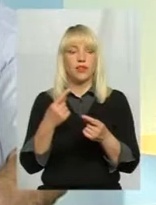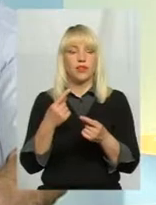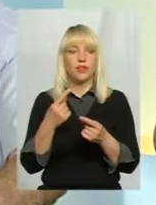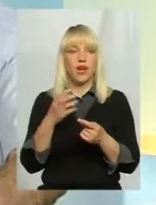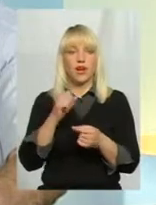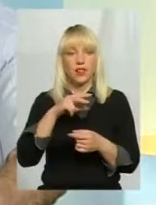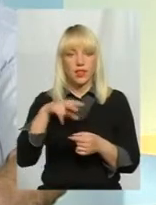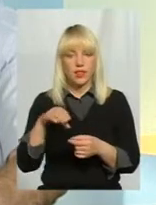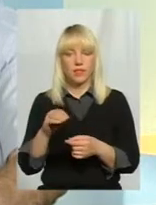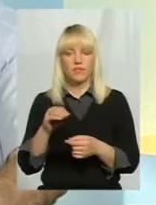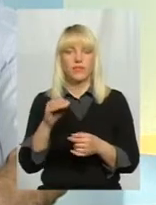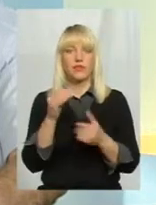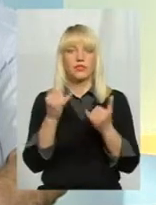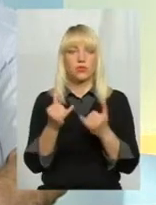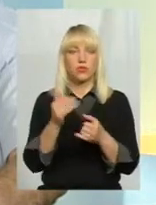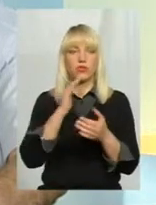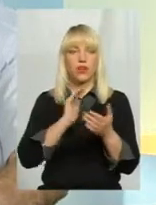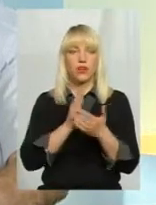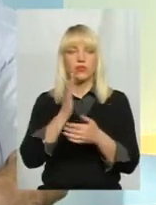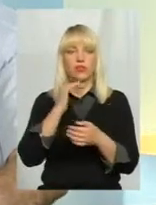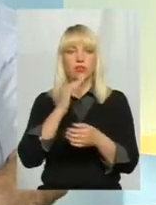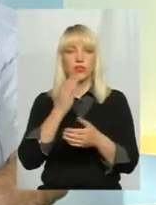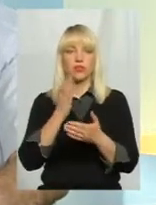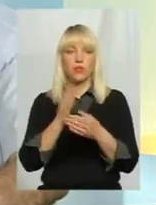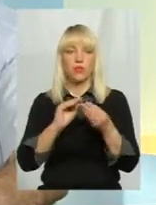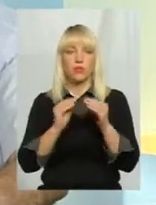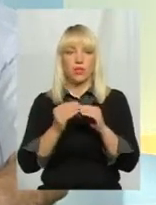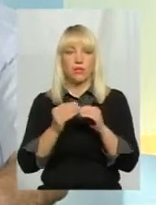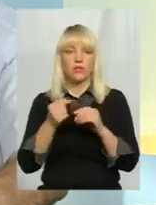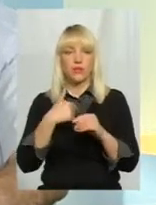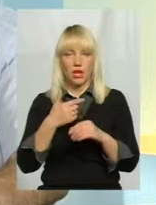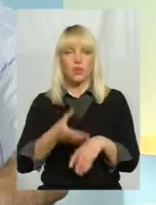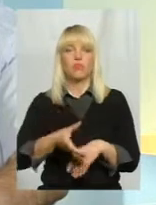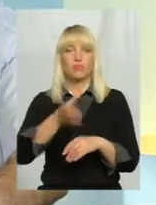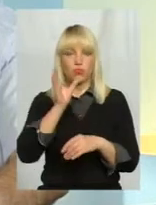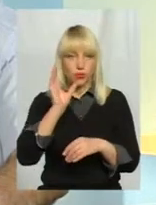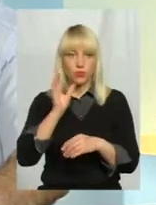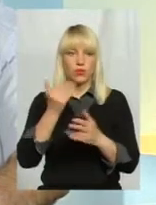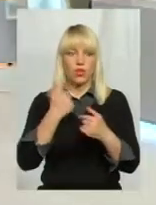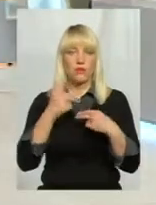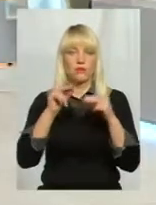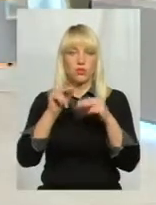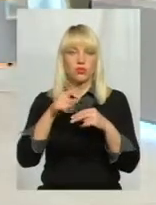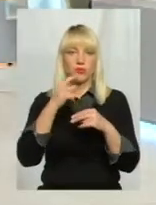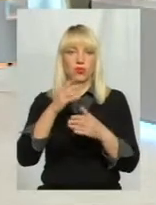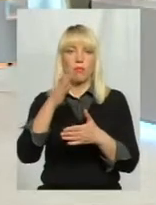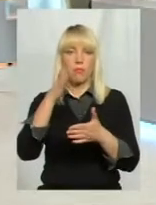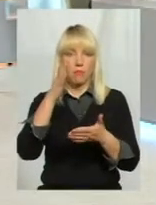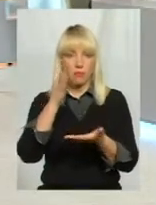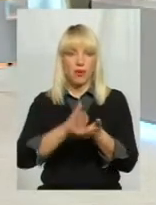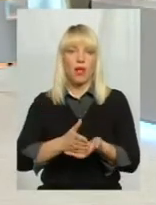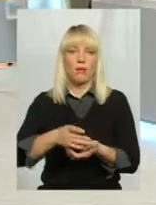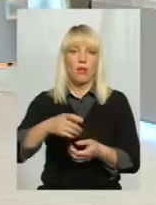Але, сьогодні до якості води, якщо переходити, є проблеми. Я її п'ю, я вам скажу чесно, я п'ю прямо з-під крана.